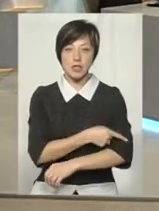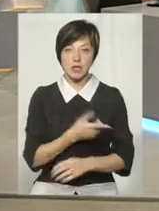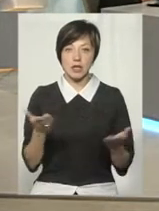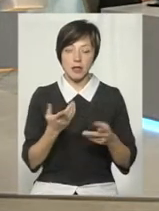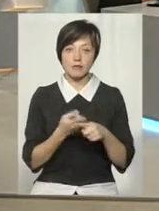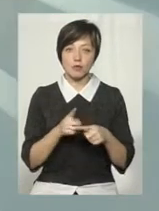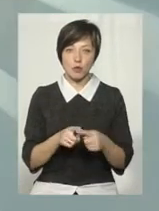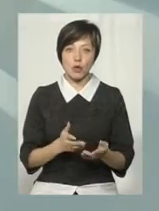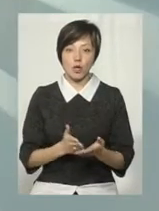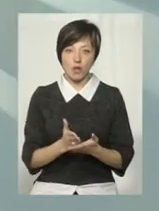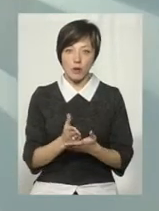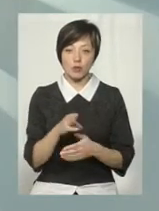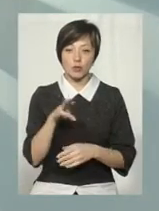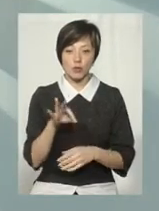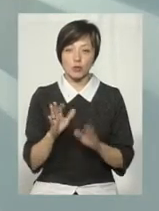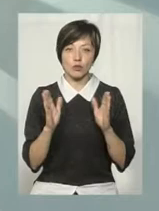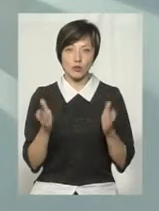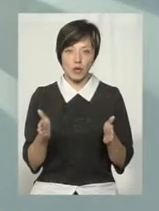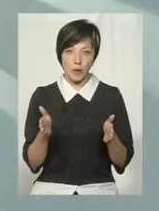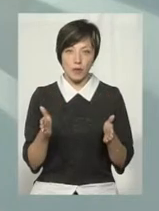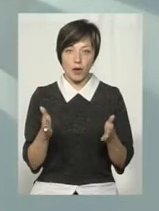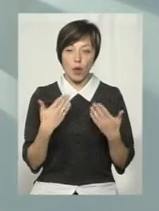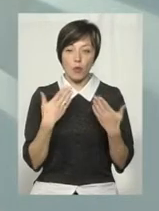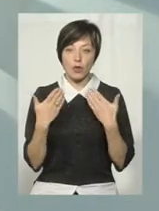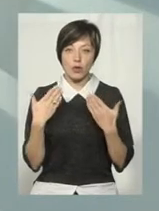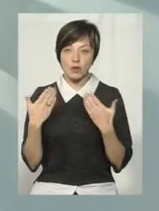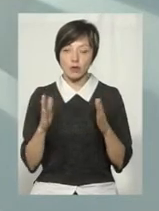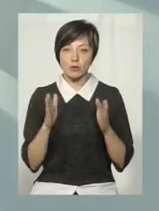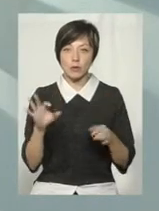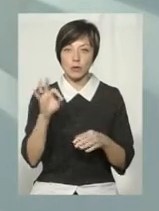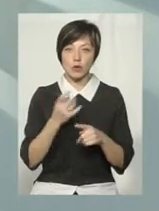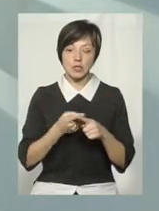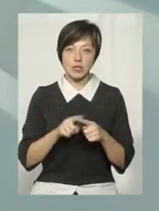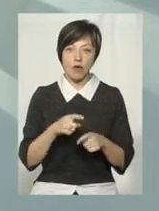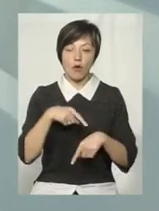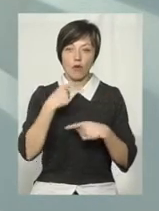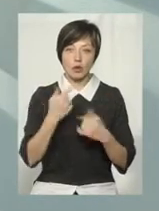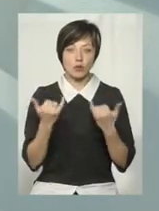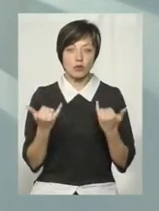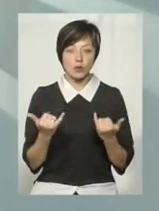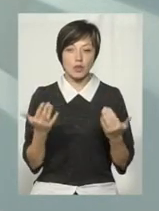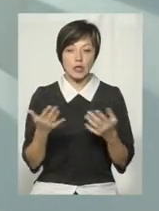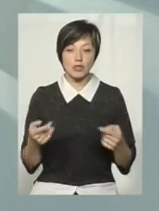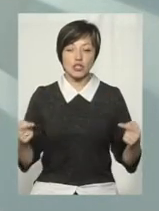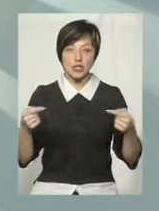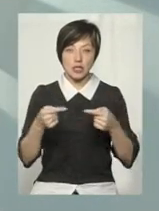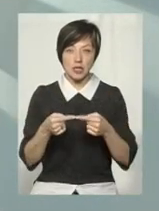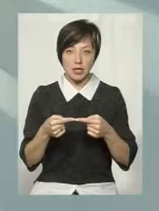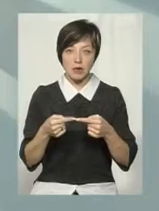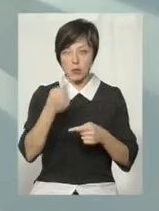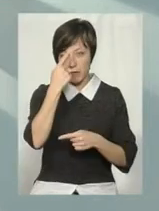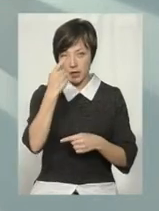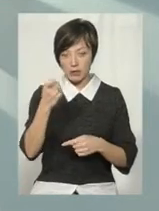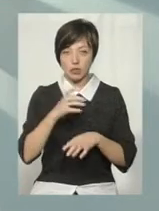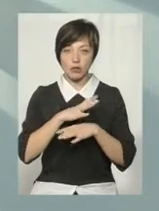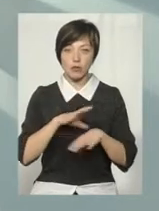цьому напрямку, то будемо, звичайно, комунікувати, будемо про це говорити. На сьогодні таких якихось чітких меседжів не